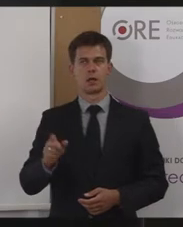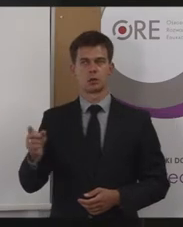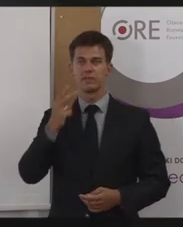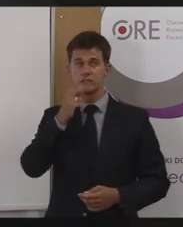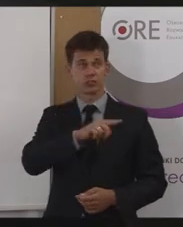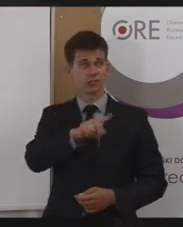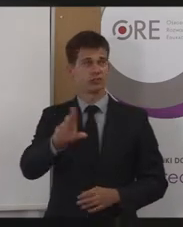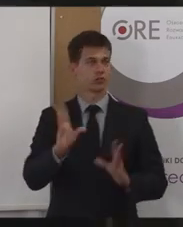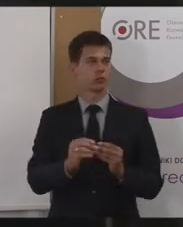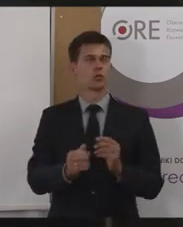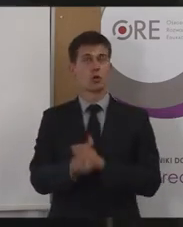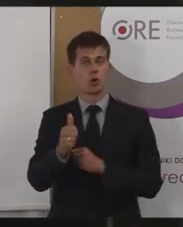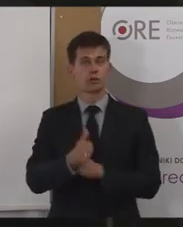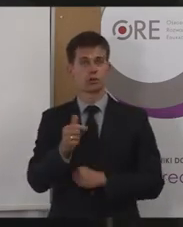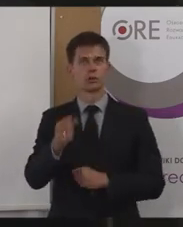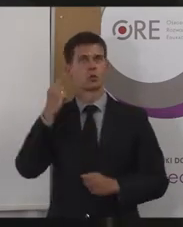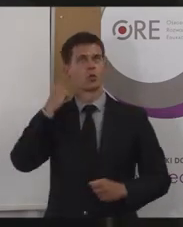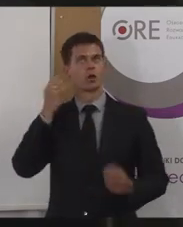jakoś unaocznia i unausznia.